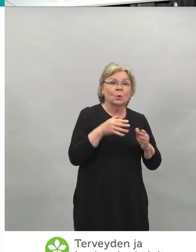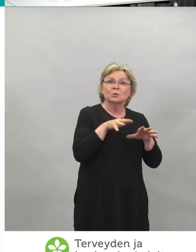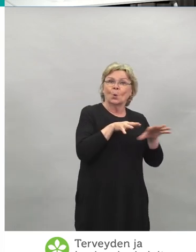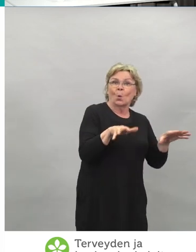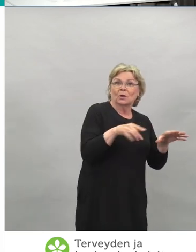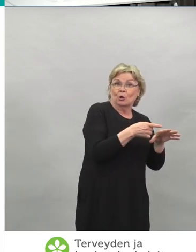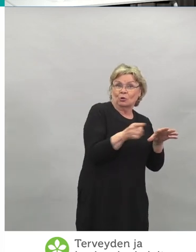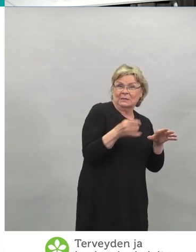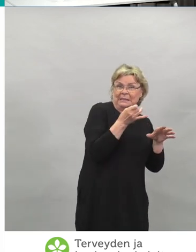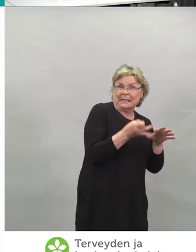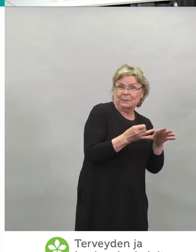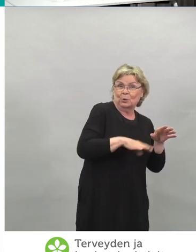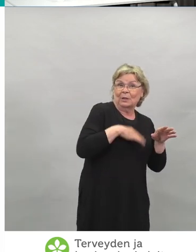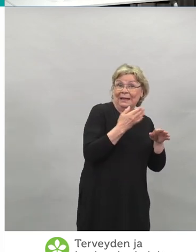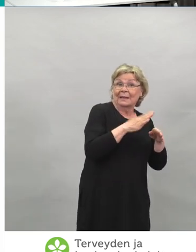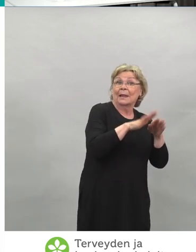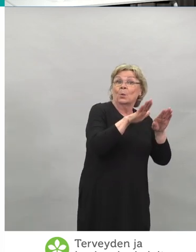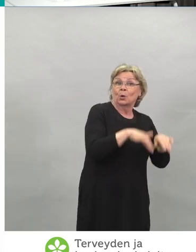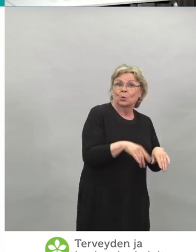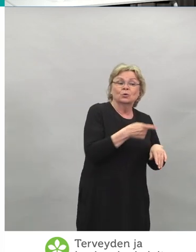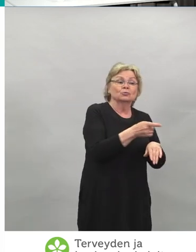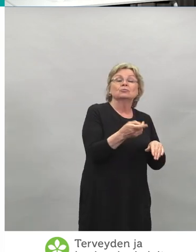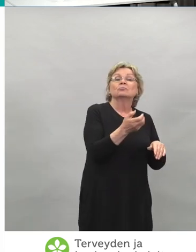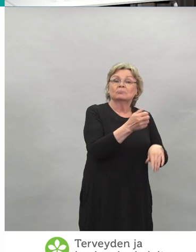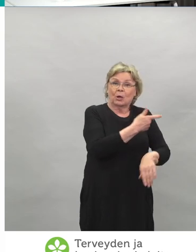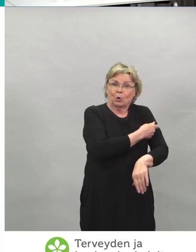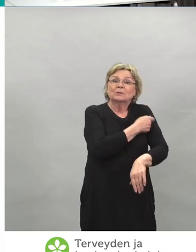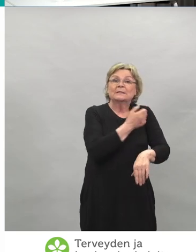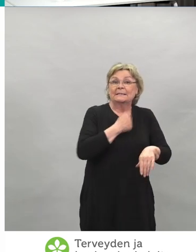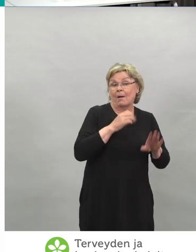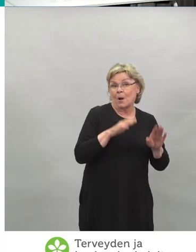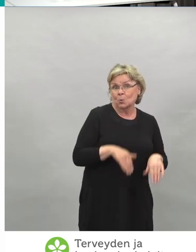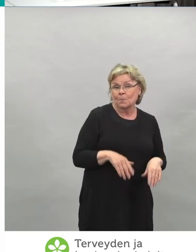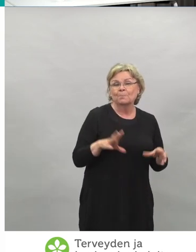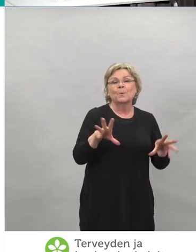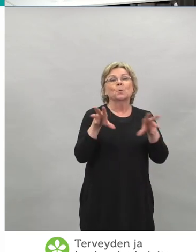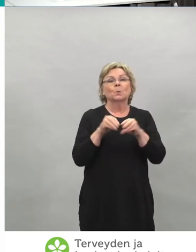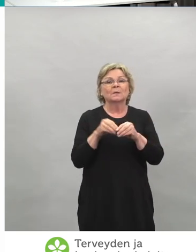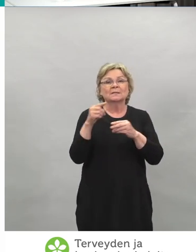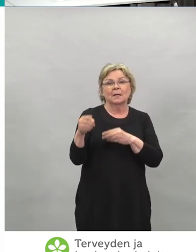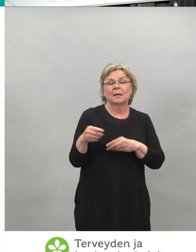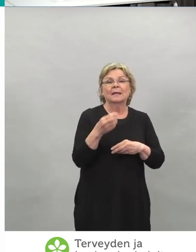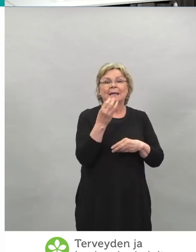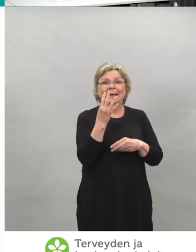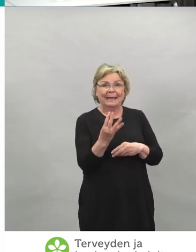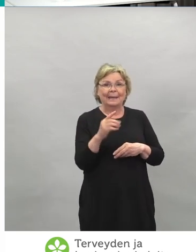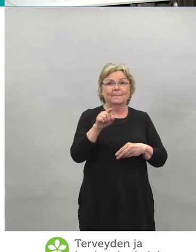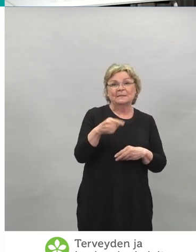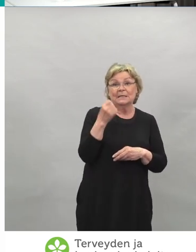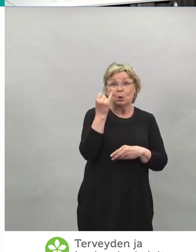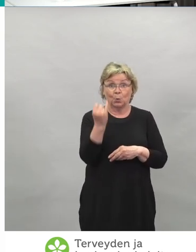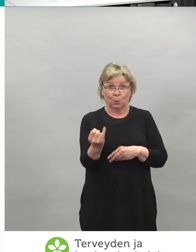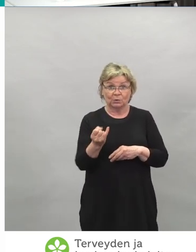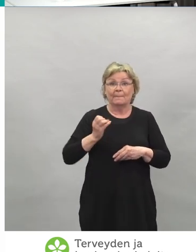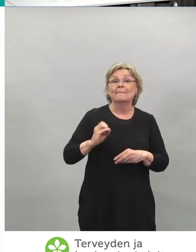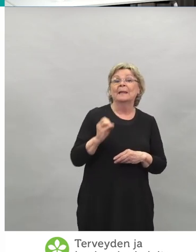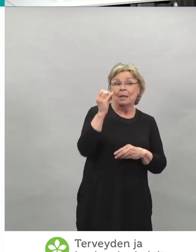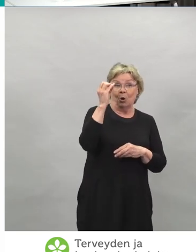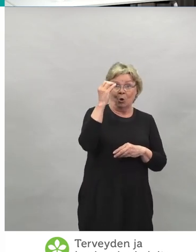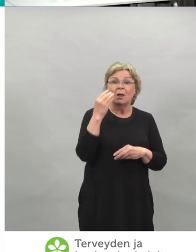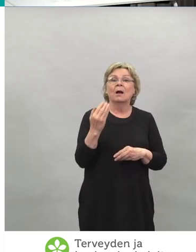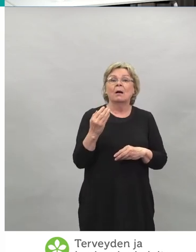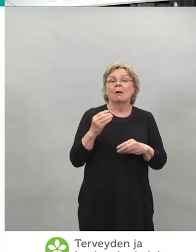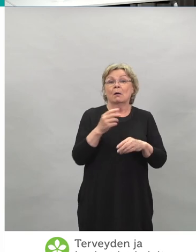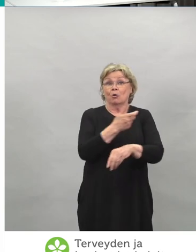saanut rokotteen. Yhteensä meillä on 4,6 miljoonaa rokotettavaa ja tästä täytyy huomioida myöskin